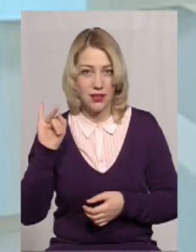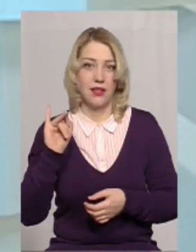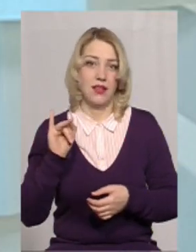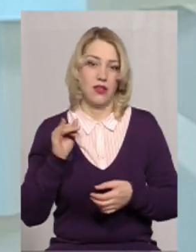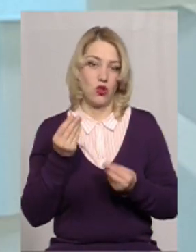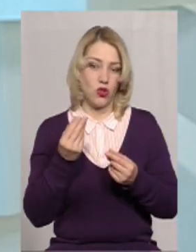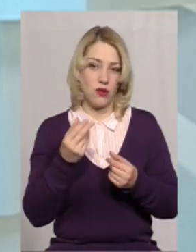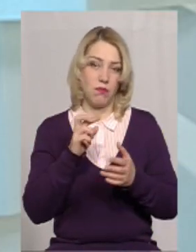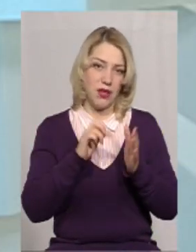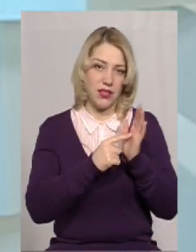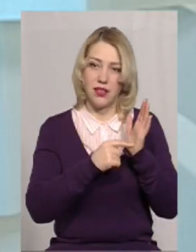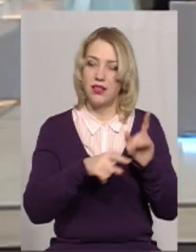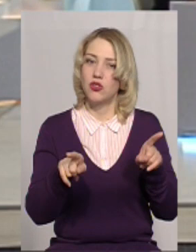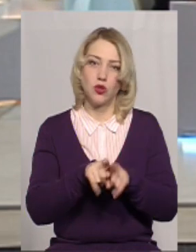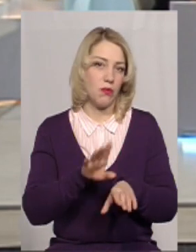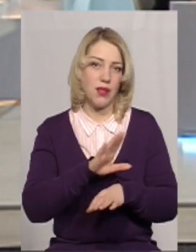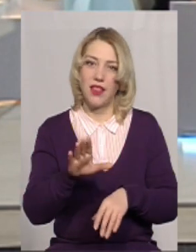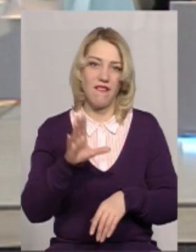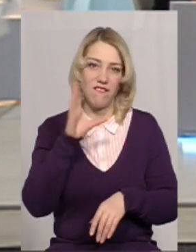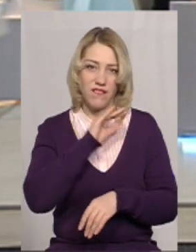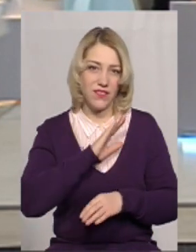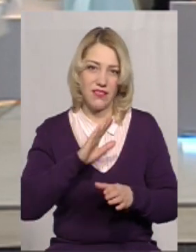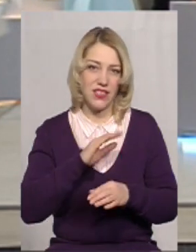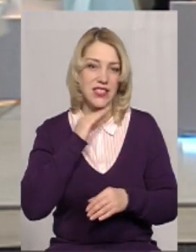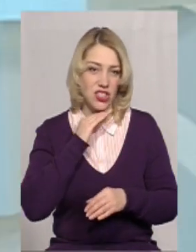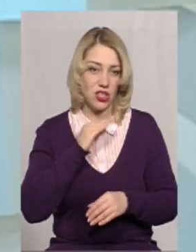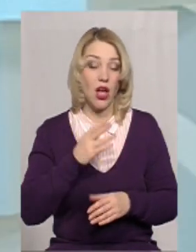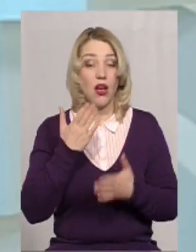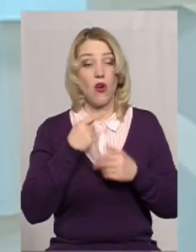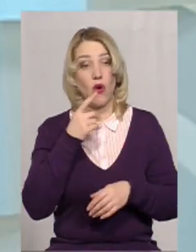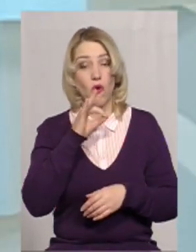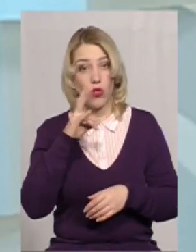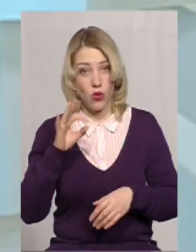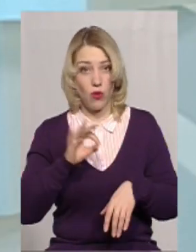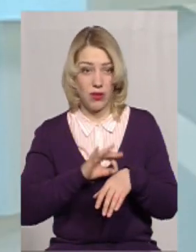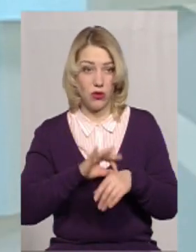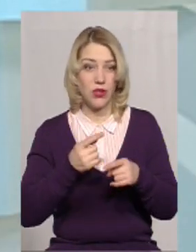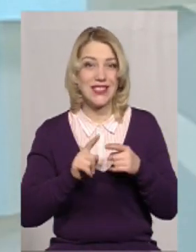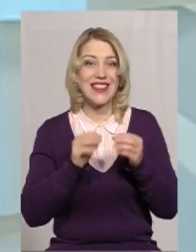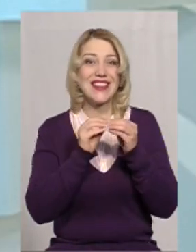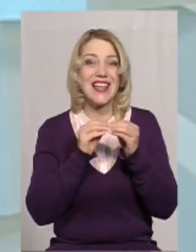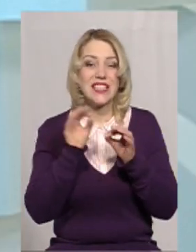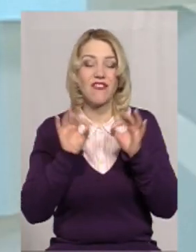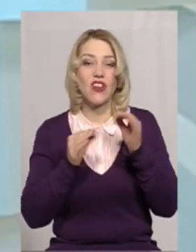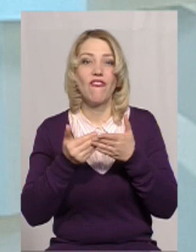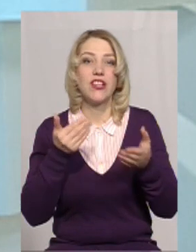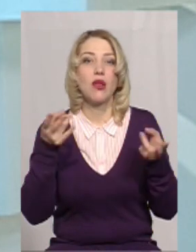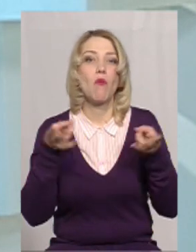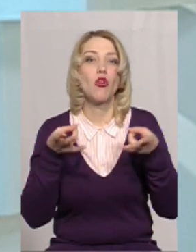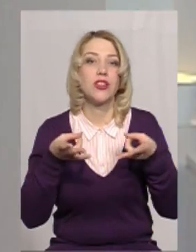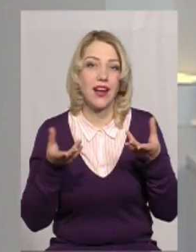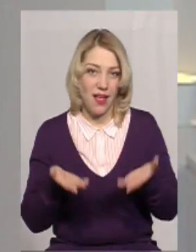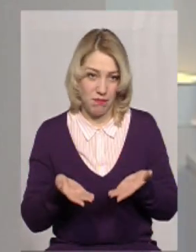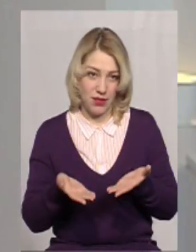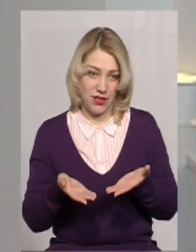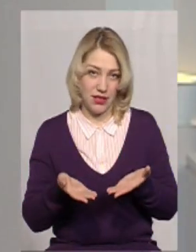Зрозуміло, бо ситуація з охоронною здоров'я... Якщо говорити про онкологічну патологію, то це 10% від потреби. це не стоїть